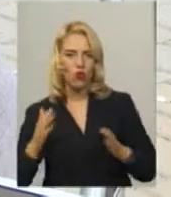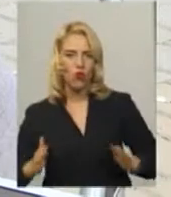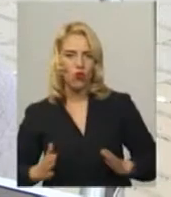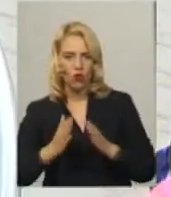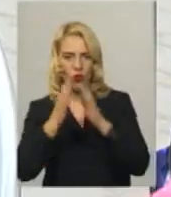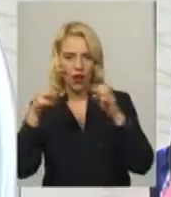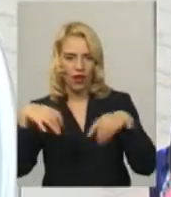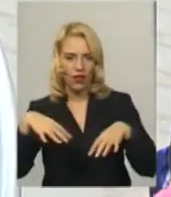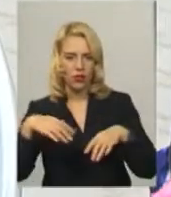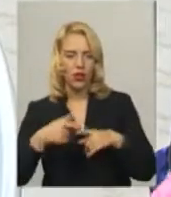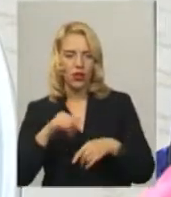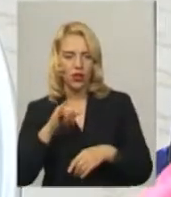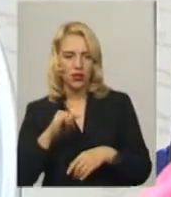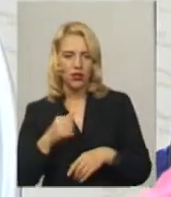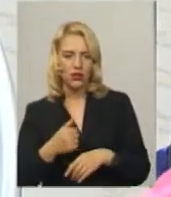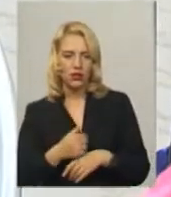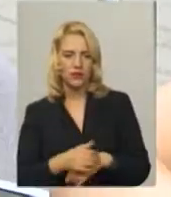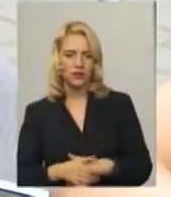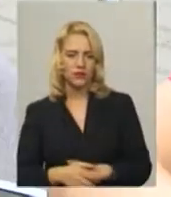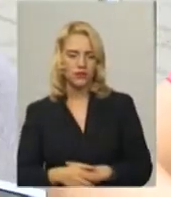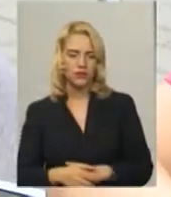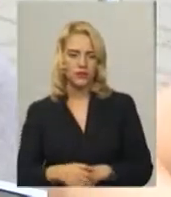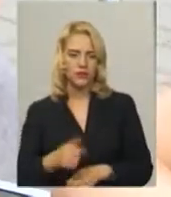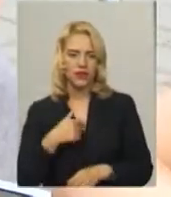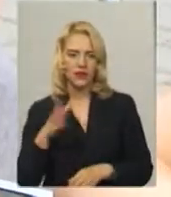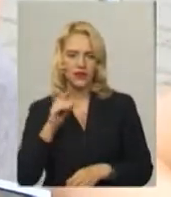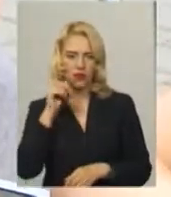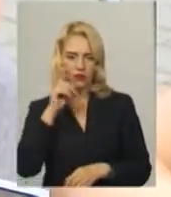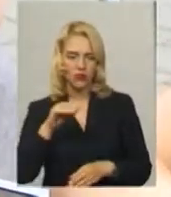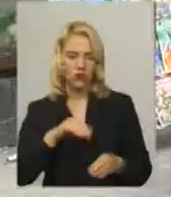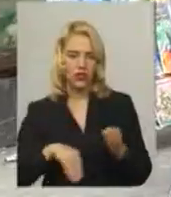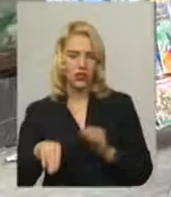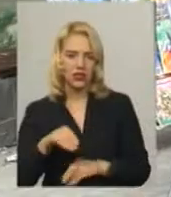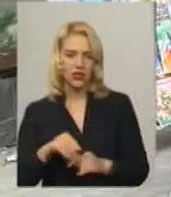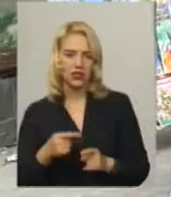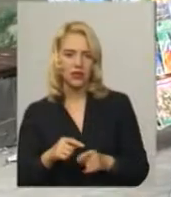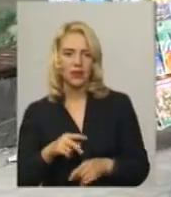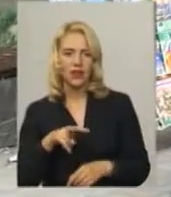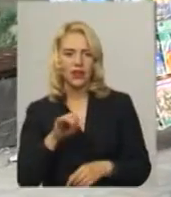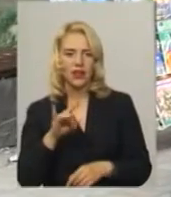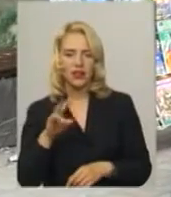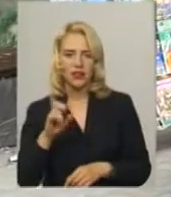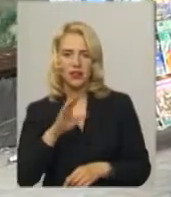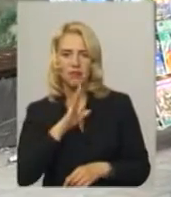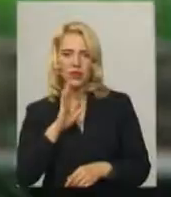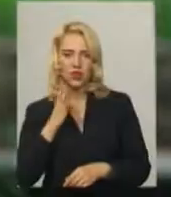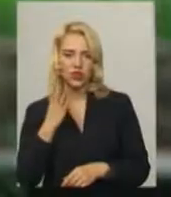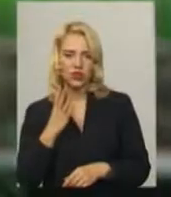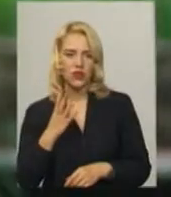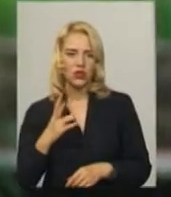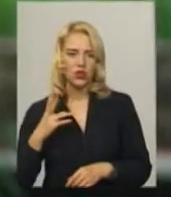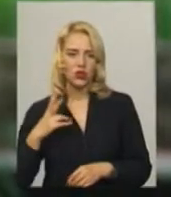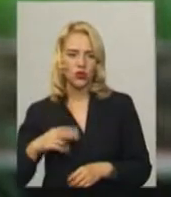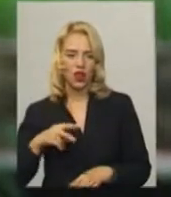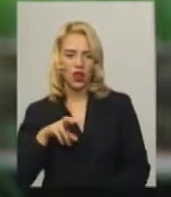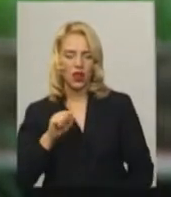ракету і речок ще буду складати. Я все вмію складати. Лариса Кусь, мати чотирьохрічної Лаури, розповідає,